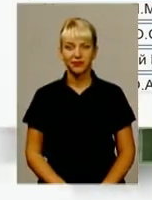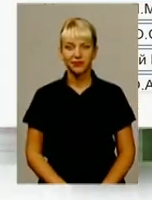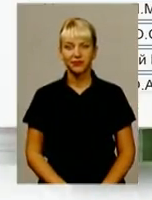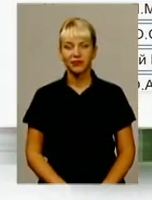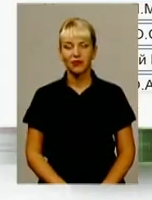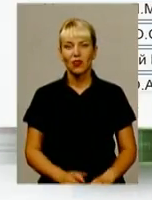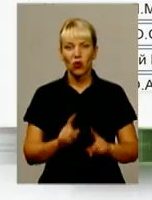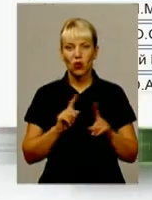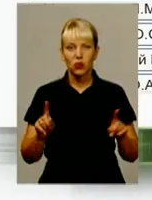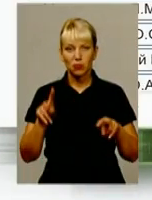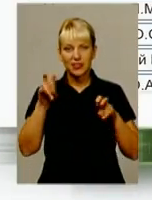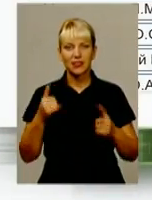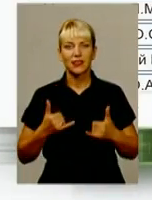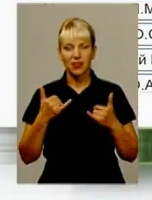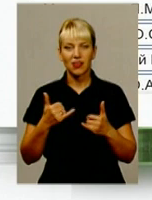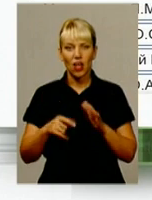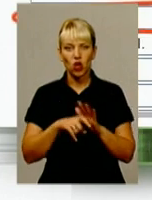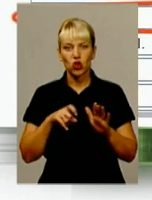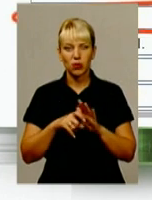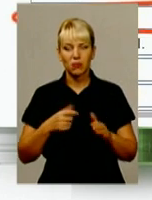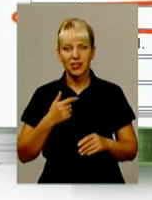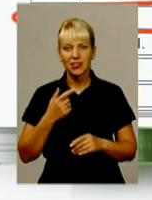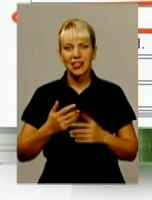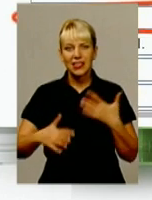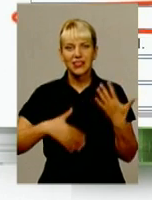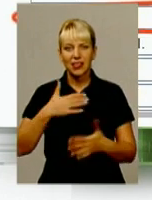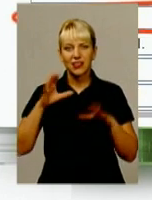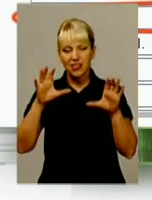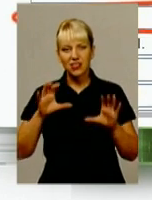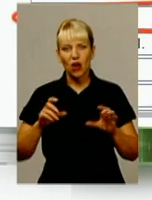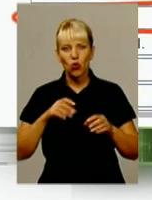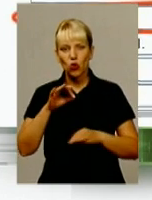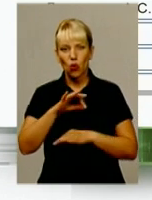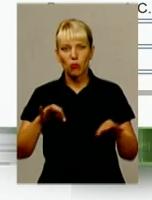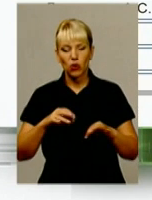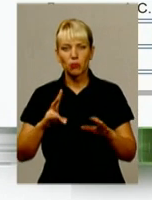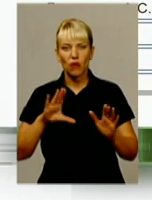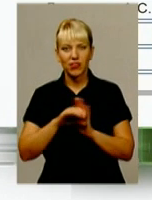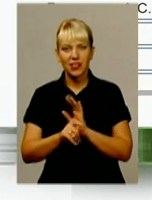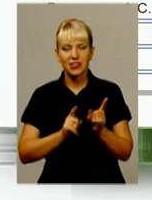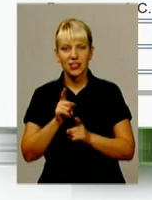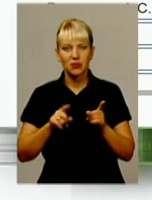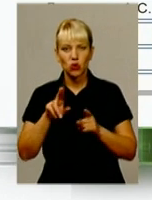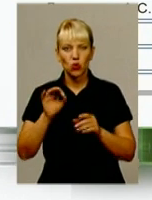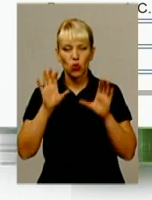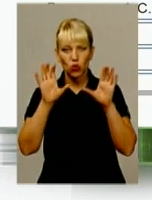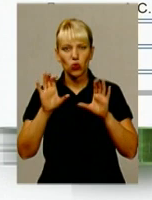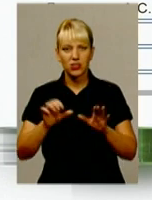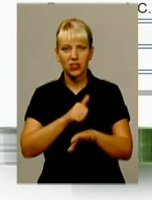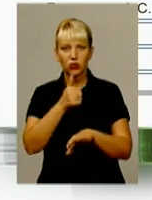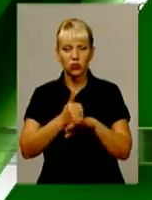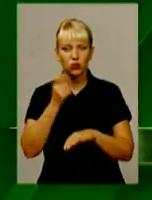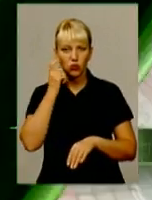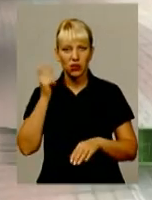Особливий статус для Донбасу. Скандальний законопроект про внесення змін до Конституції України підтримали 265 народних